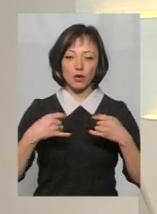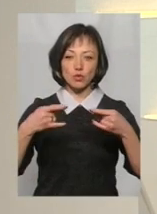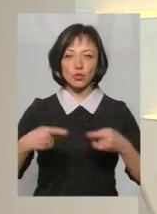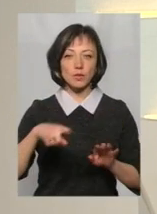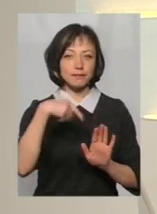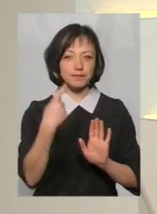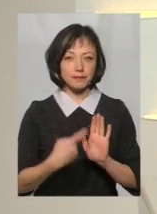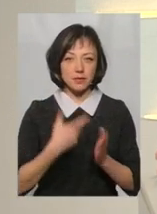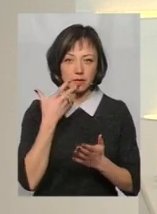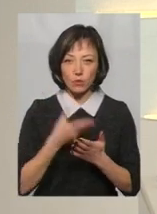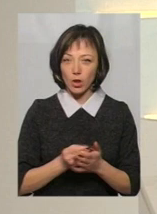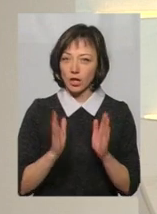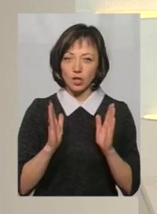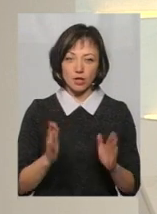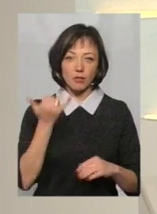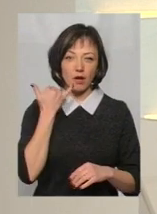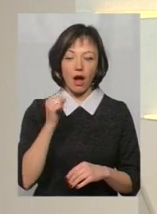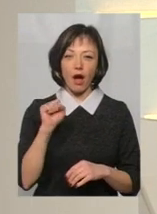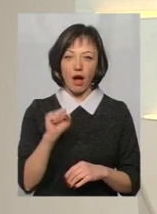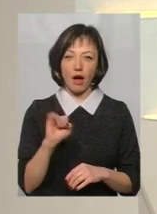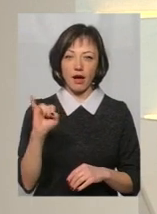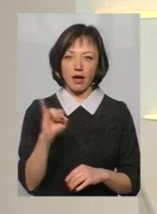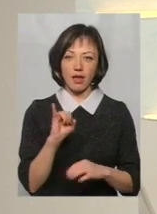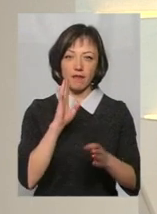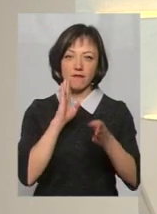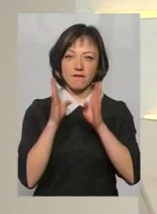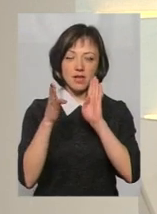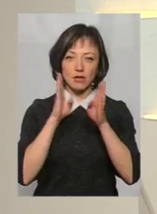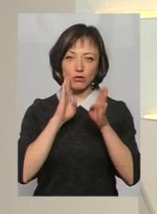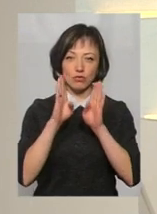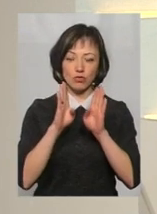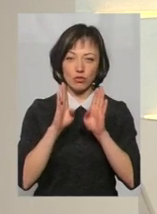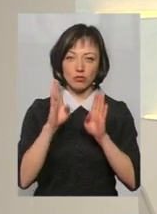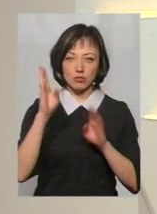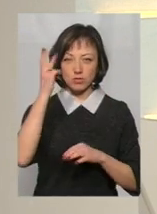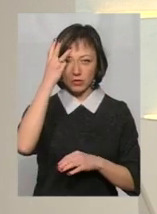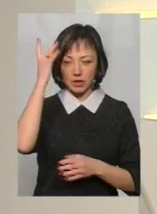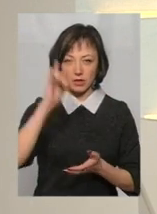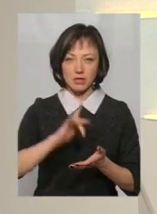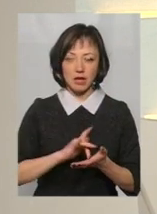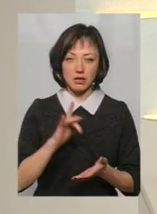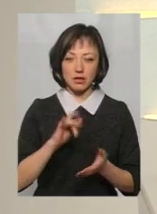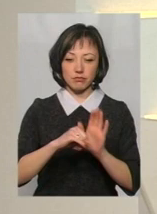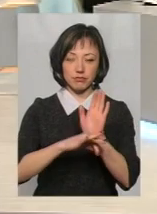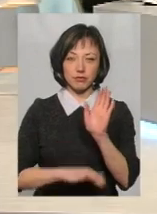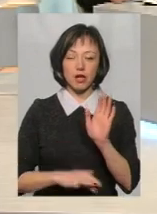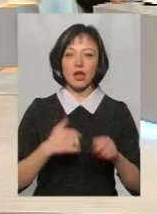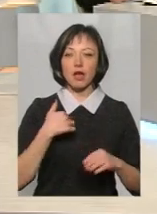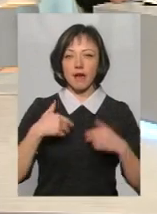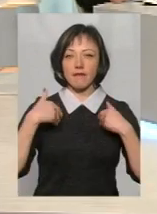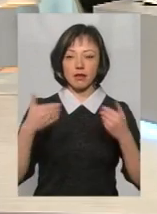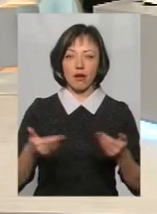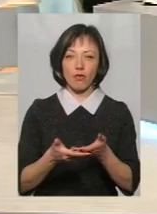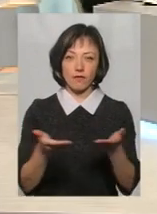задавати свої питання не лише по телефону, а й на сторінці Поділля Центру у мережі Фейсбук. Ну, а я вітаю наших гостей.